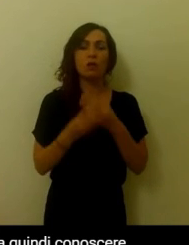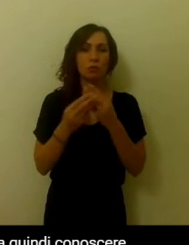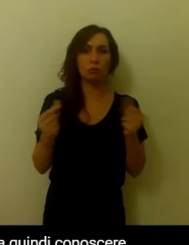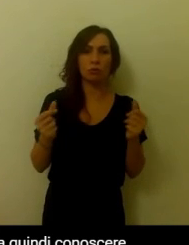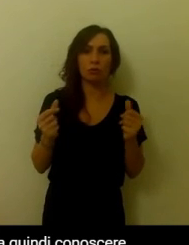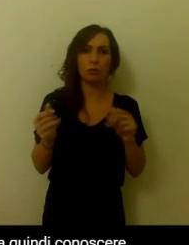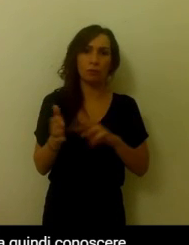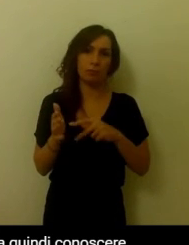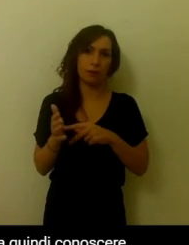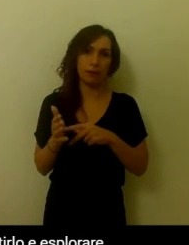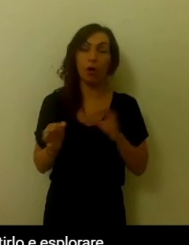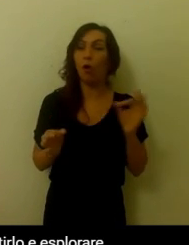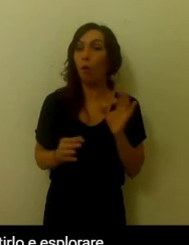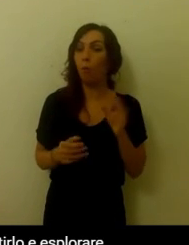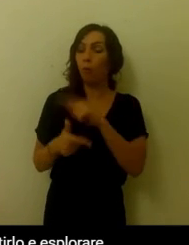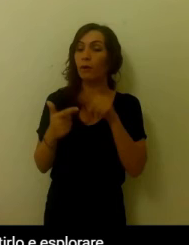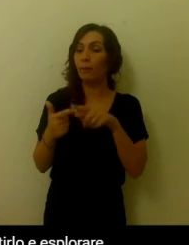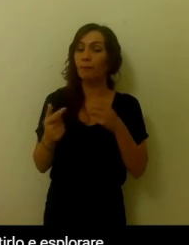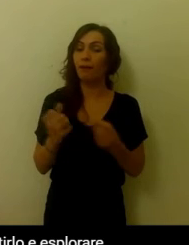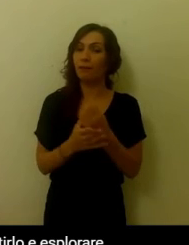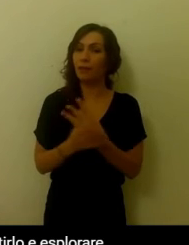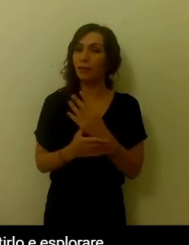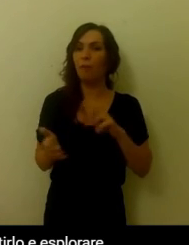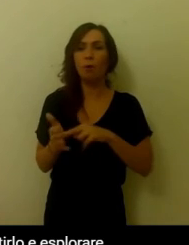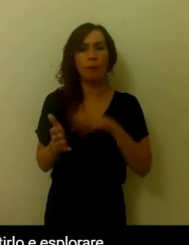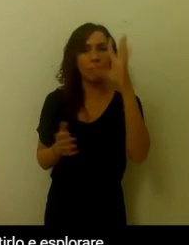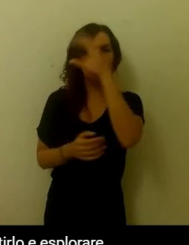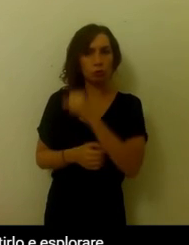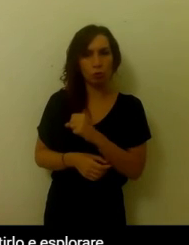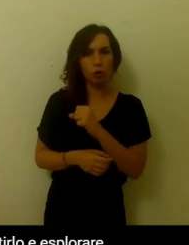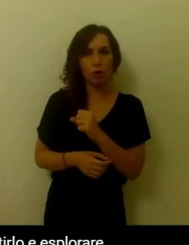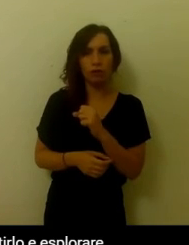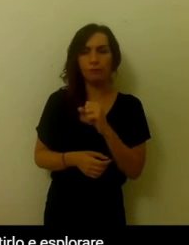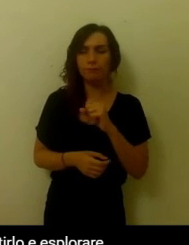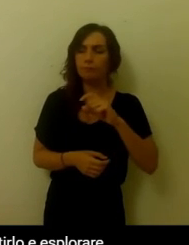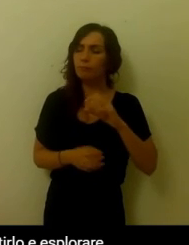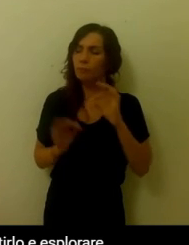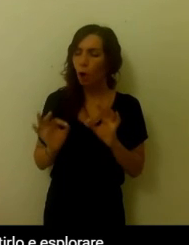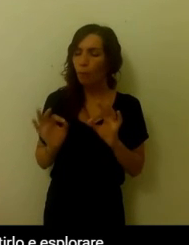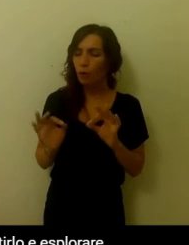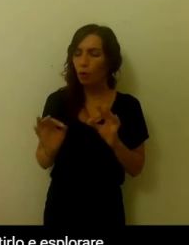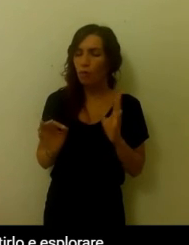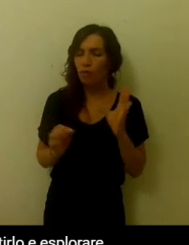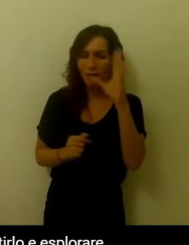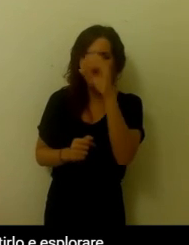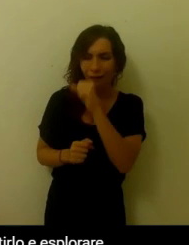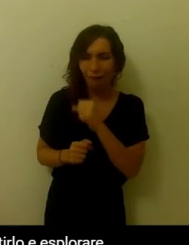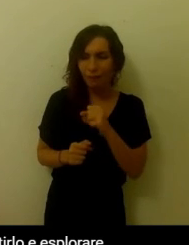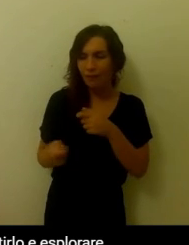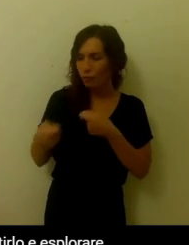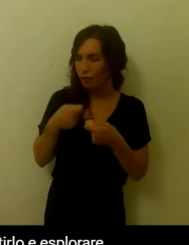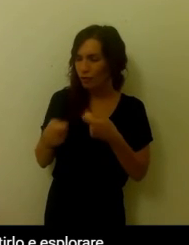attive. Quindi conoscere il problema, imparare a conoscerlo a fondo, gestirlo